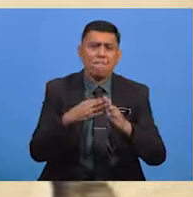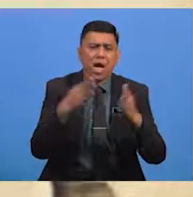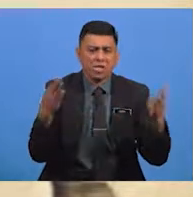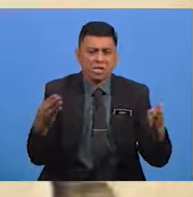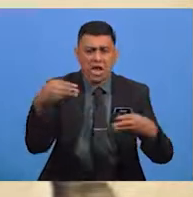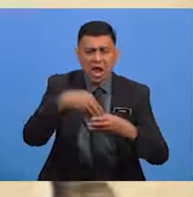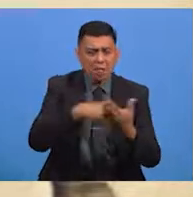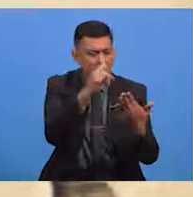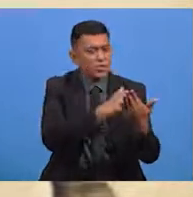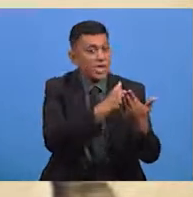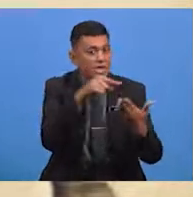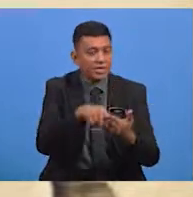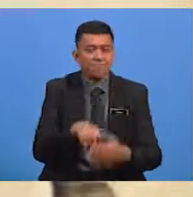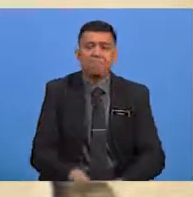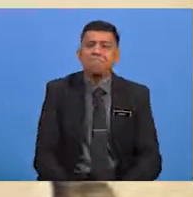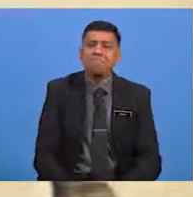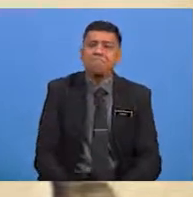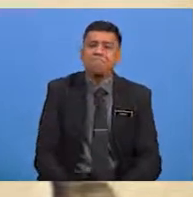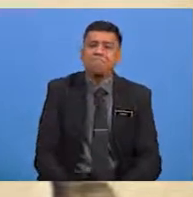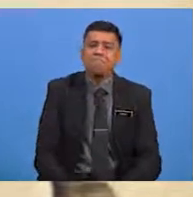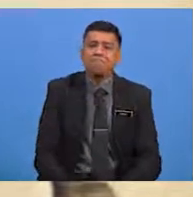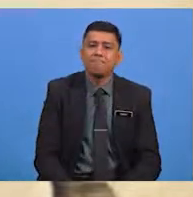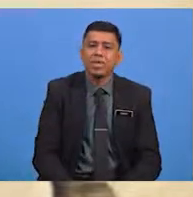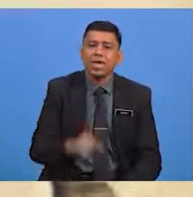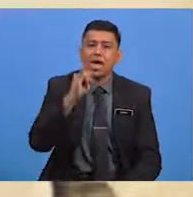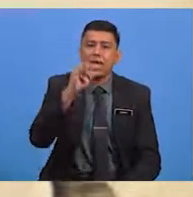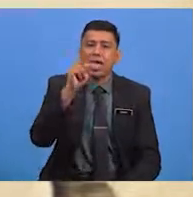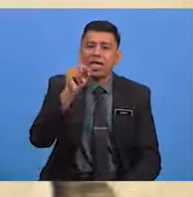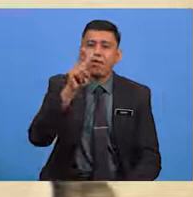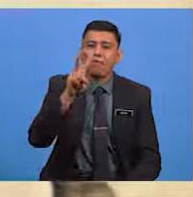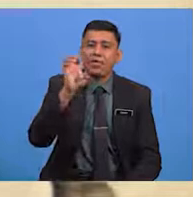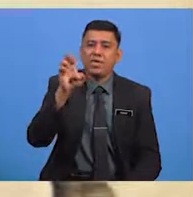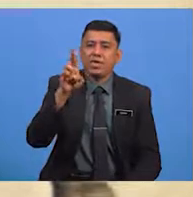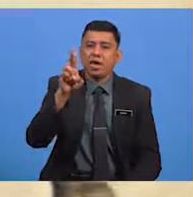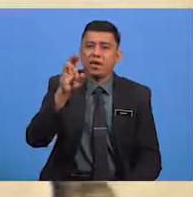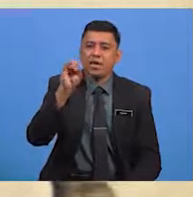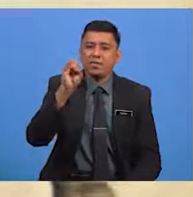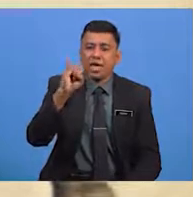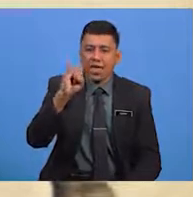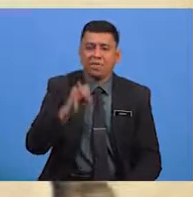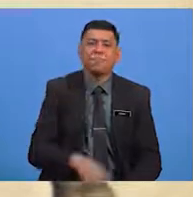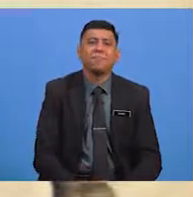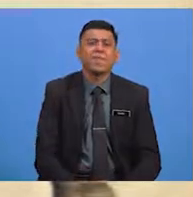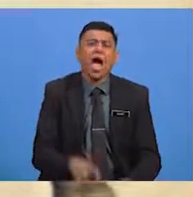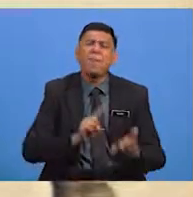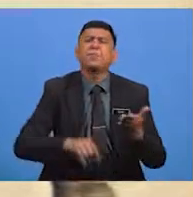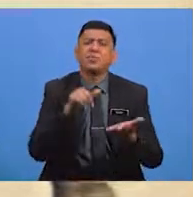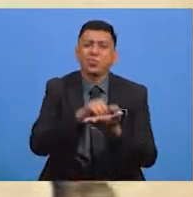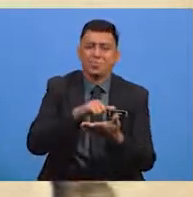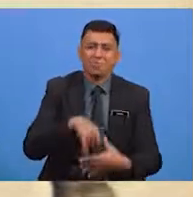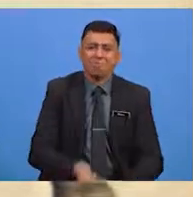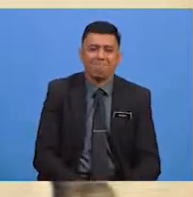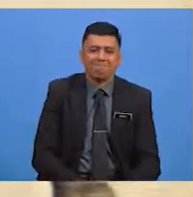Syair Ini Terdapat Gaya Bahasa Inversi Apa Itu Inversi Inversi